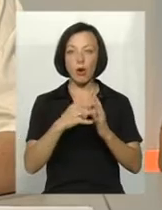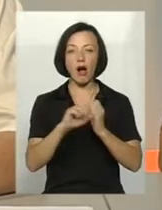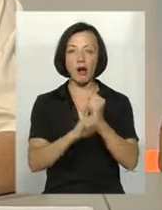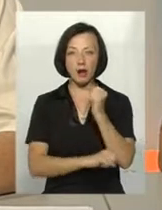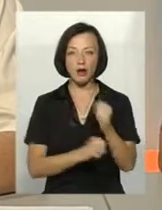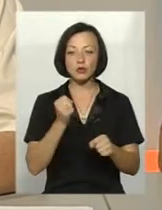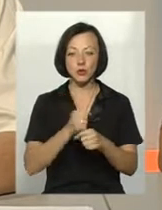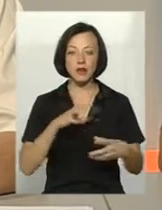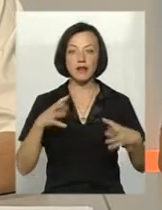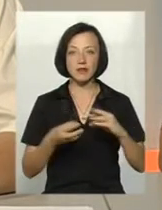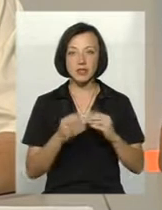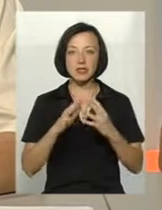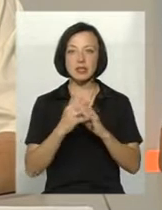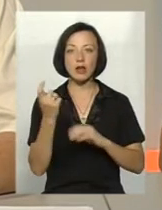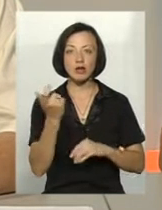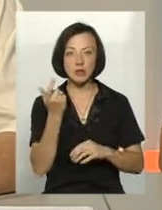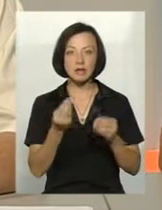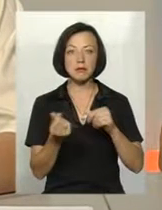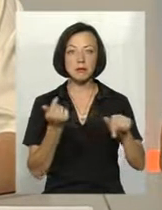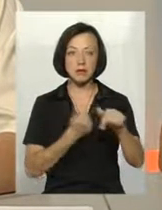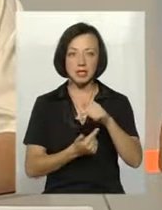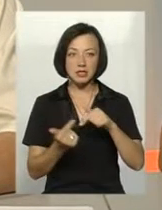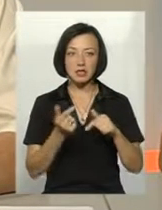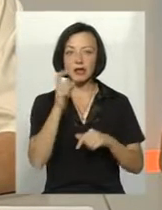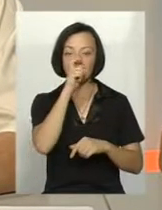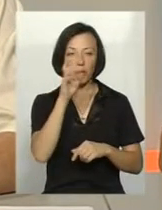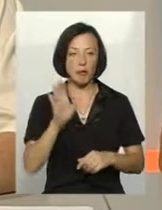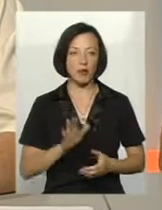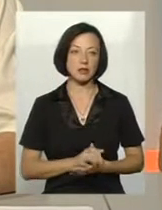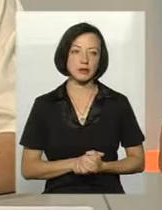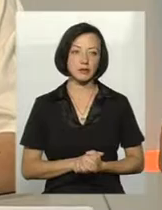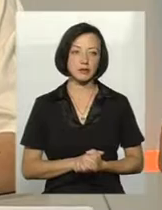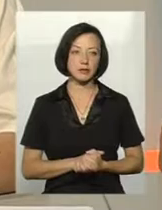до висновку, що сільське господарство – це бізнес і досить бізнес непоганий.